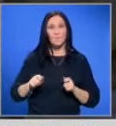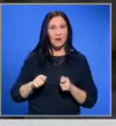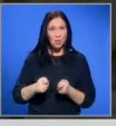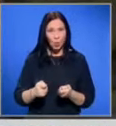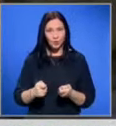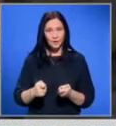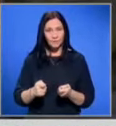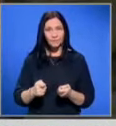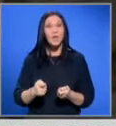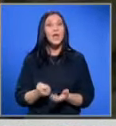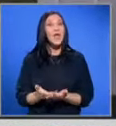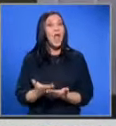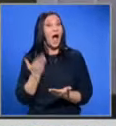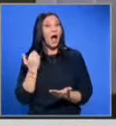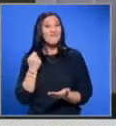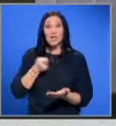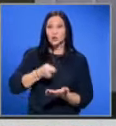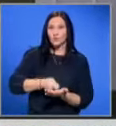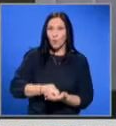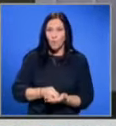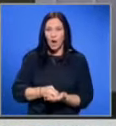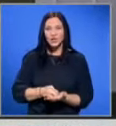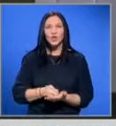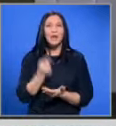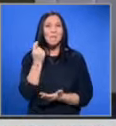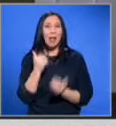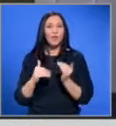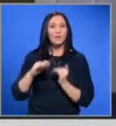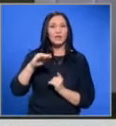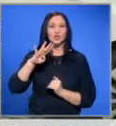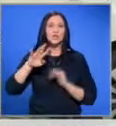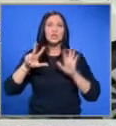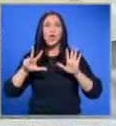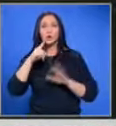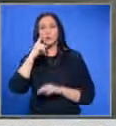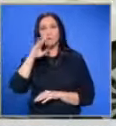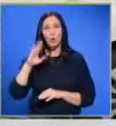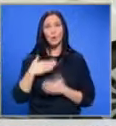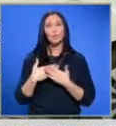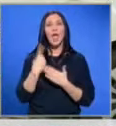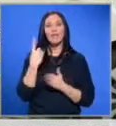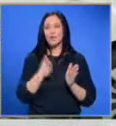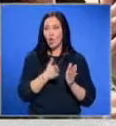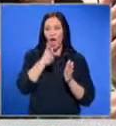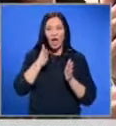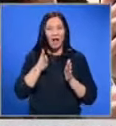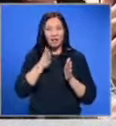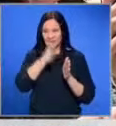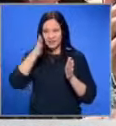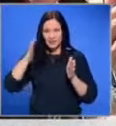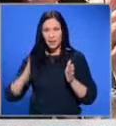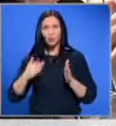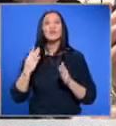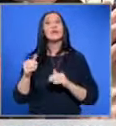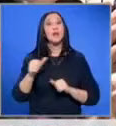и авансовото плащане от, пак казвам, малко над 48 000 лева по отношение на един от лотовете на ХЕМОС. Ако има